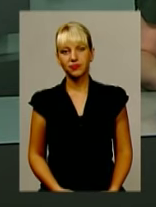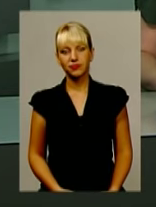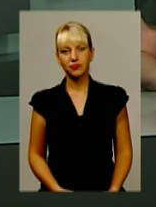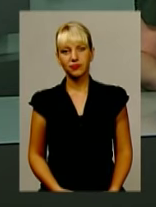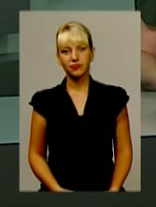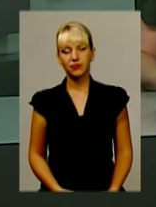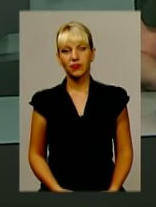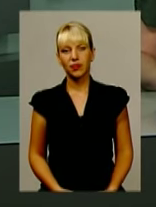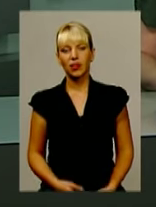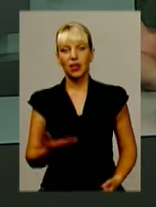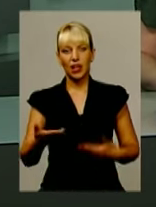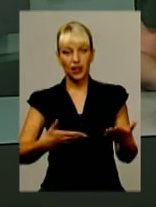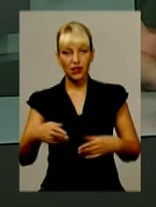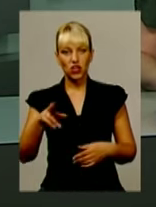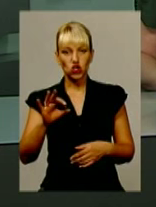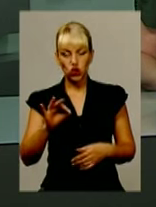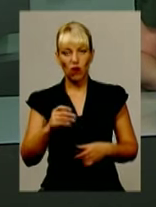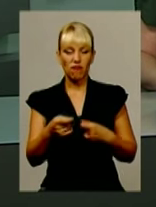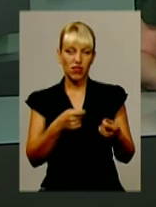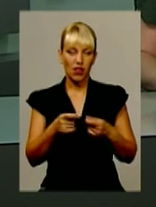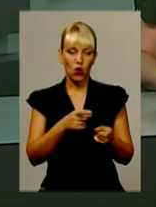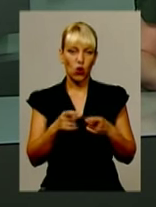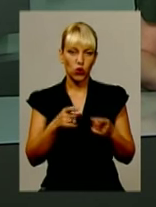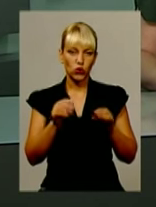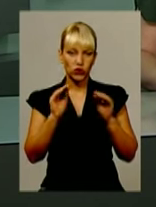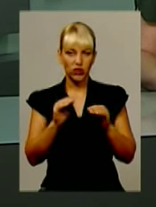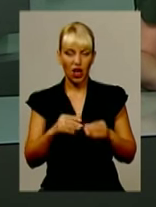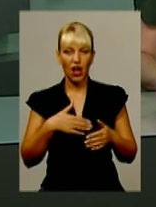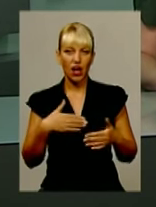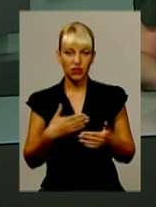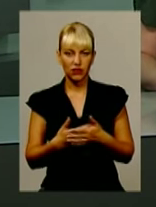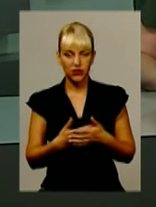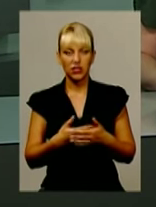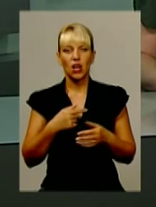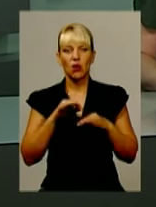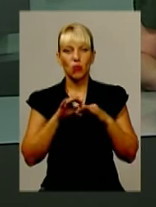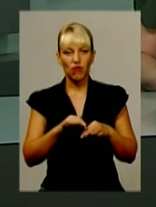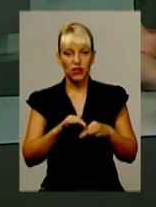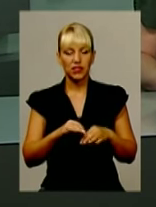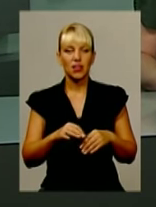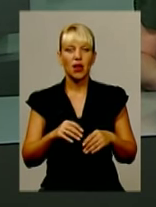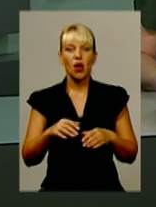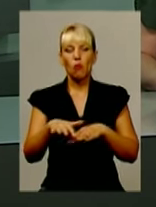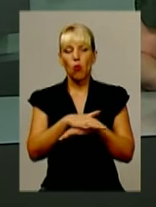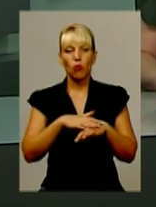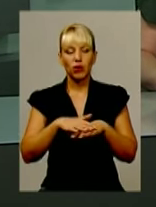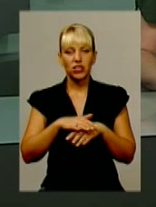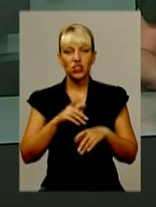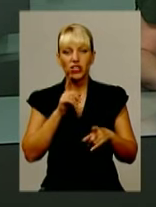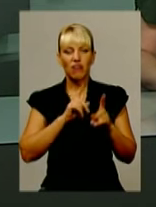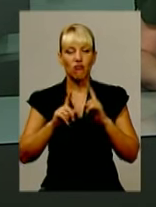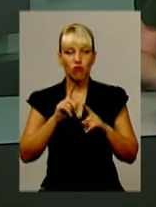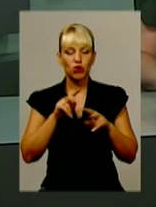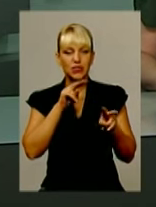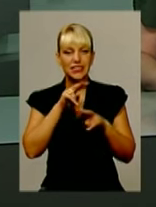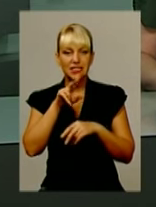Ідеш до влади – готуй декларацію. Активісти громадського руху «Чесно» провели публічний форум «Стеж за грошима». На